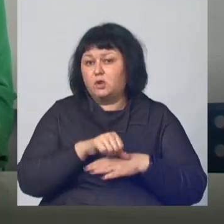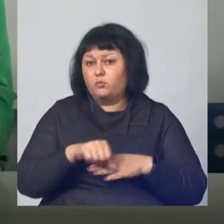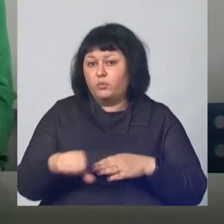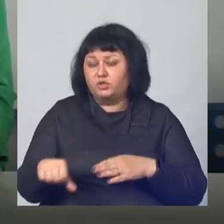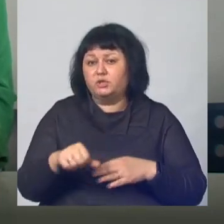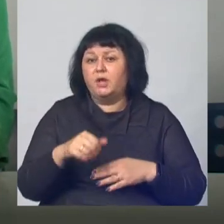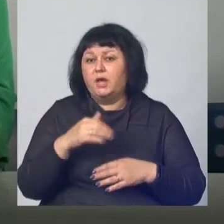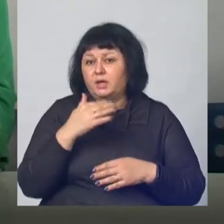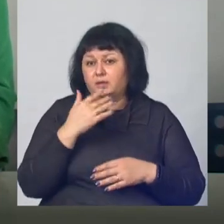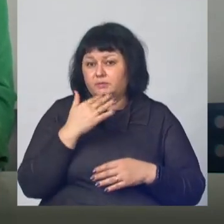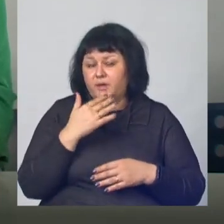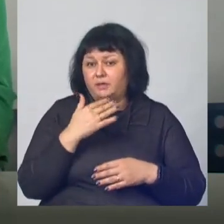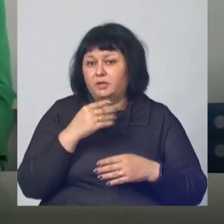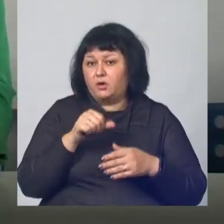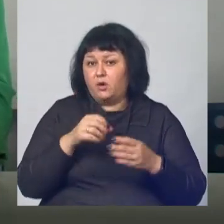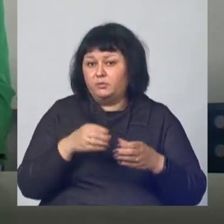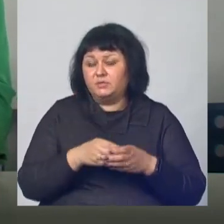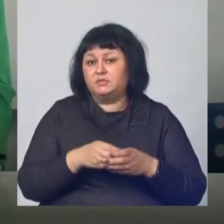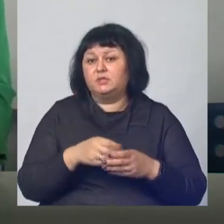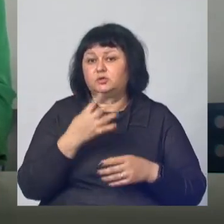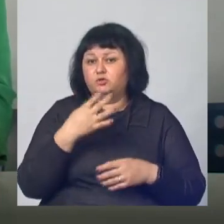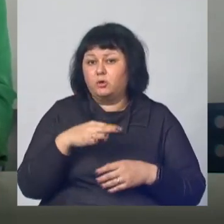избирательных комиссий по номеру 414612. Продолжение следует...